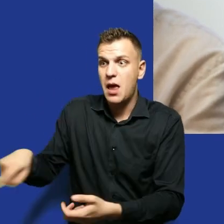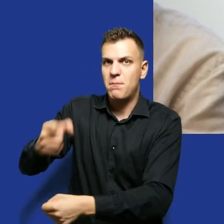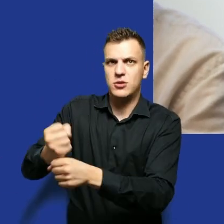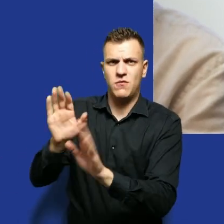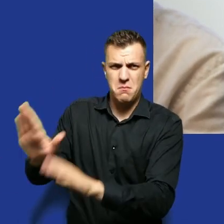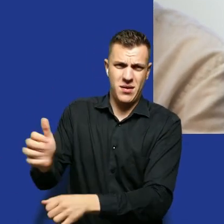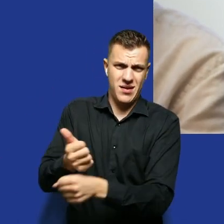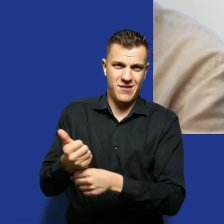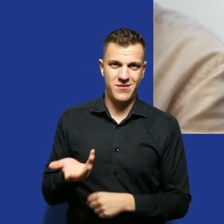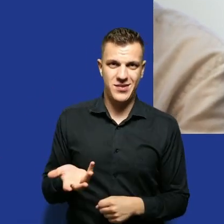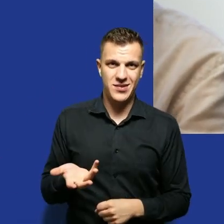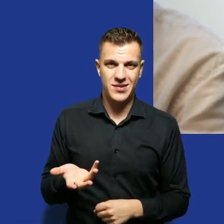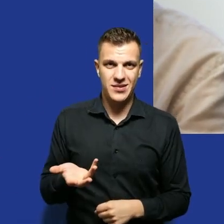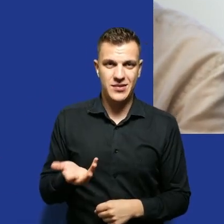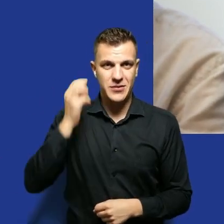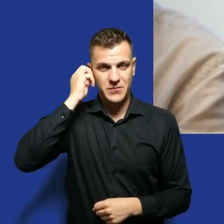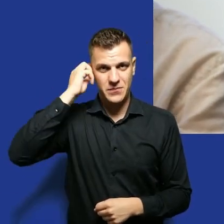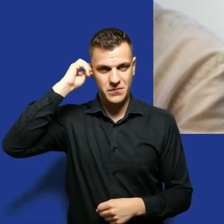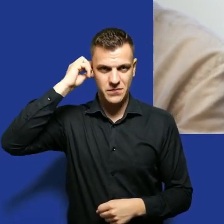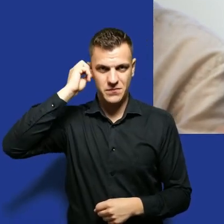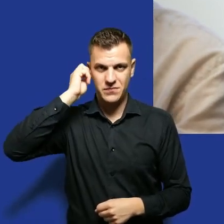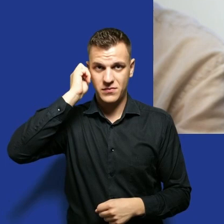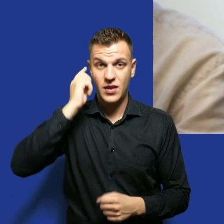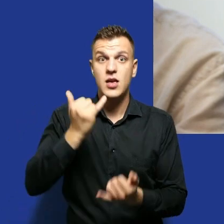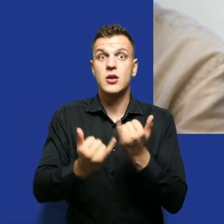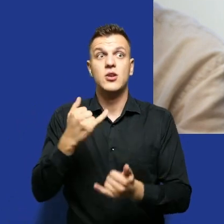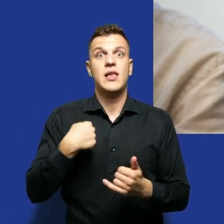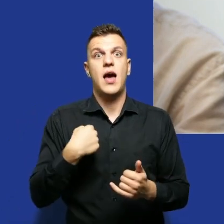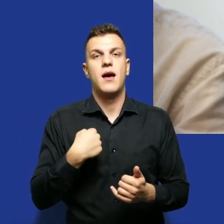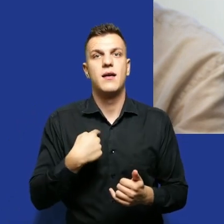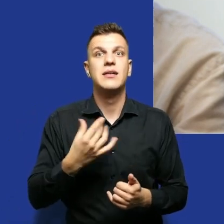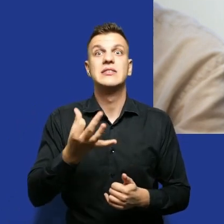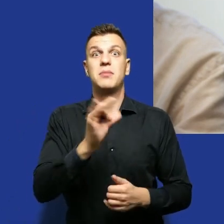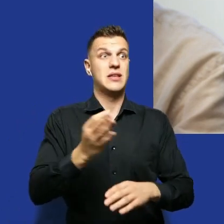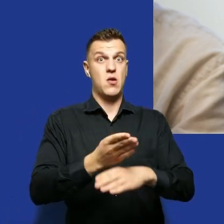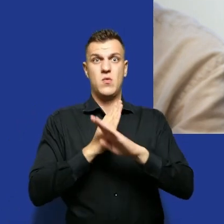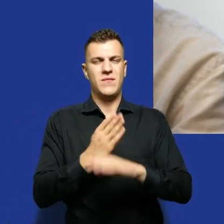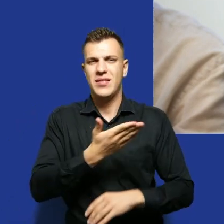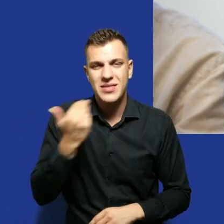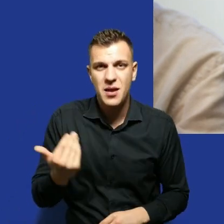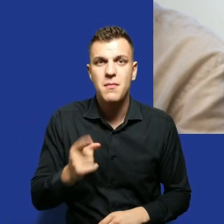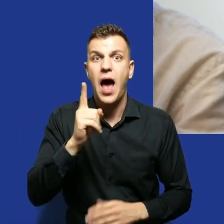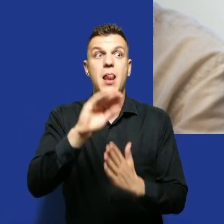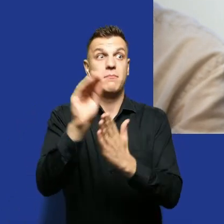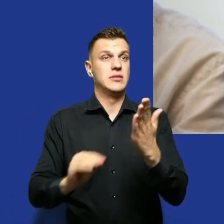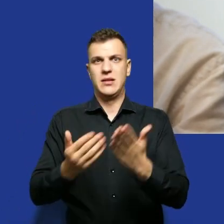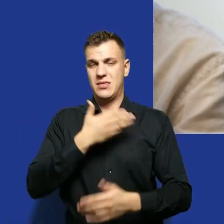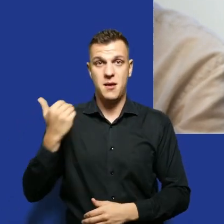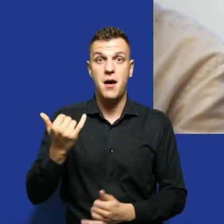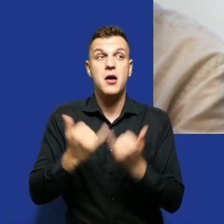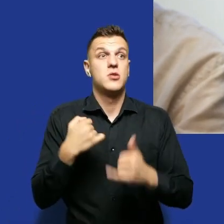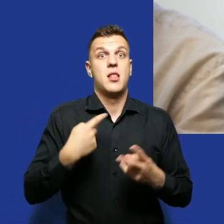pracy. I teraz, jak ja to, nie wiem, zacznę uja... Znaczy, ja tego specjalnie nie kryję, tak? No ale też o tym nie piszę. No to zaraz